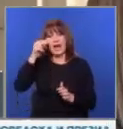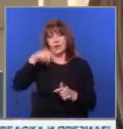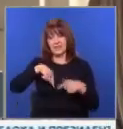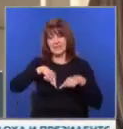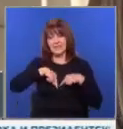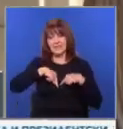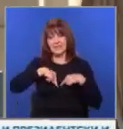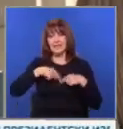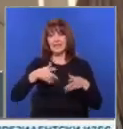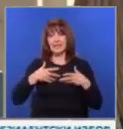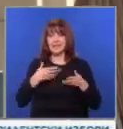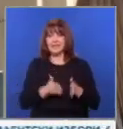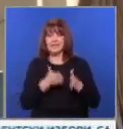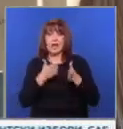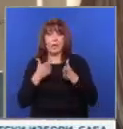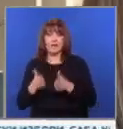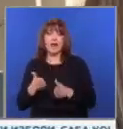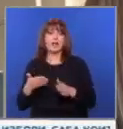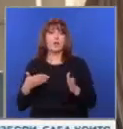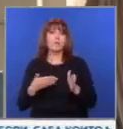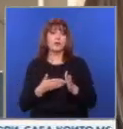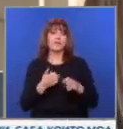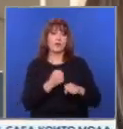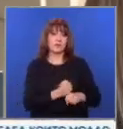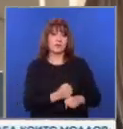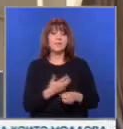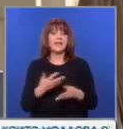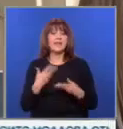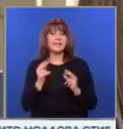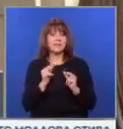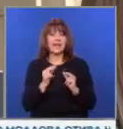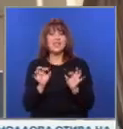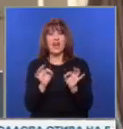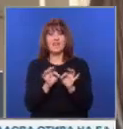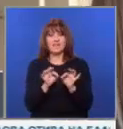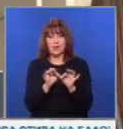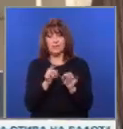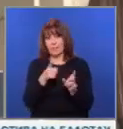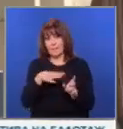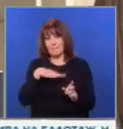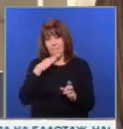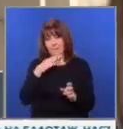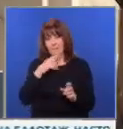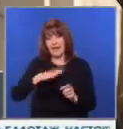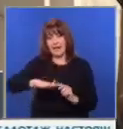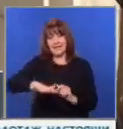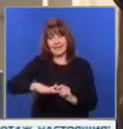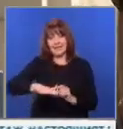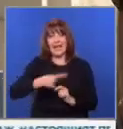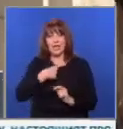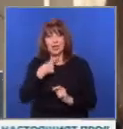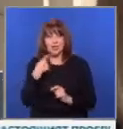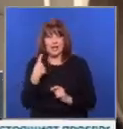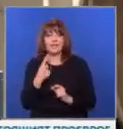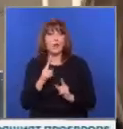натиска тя да бъде отменена като противоконституцион. Аз искам да кажа, че Филип е класически пример на дете, изобщо на жертва,